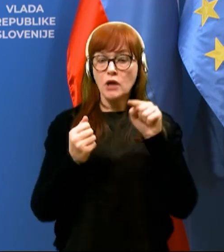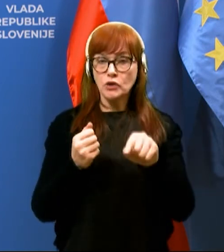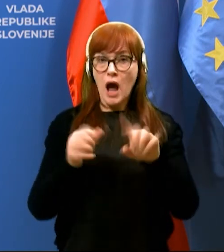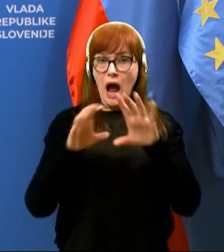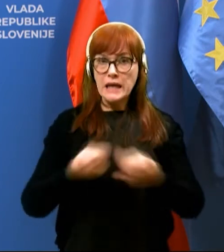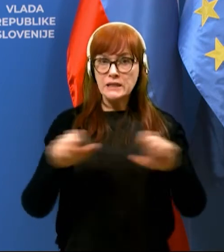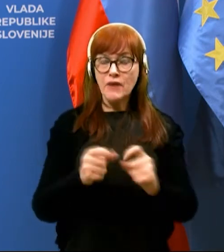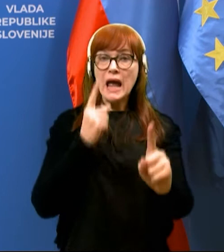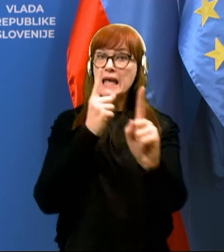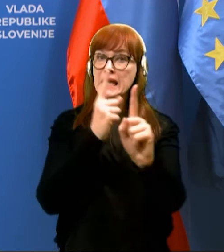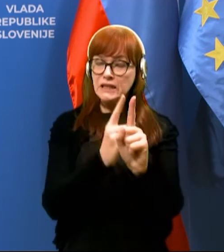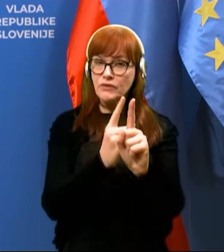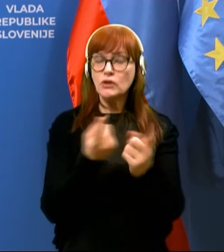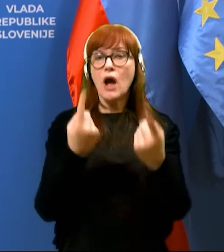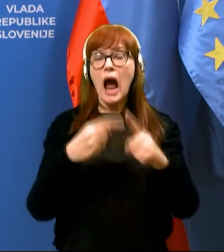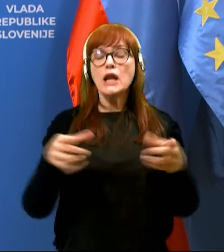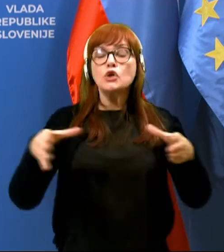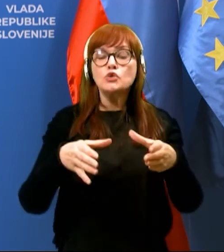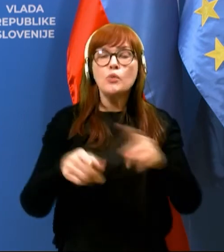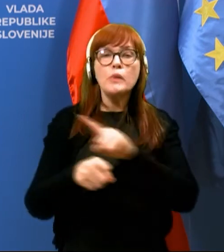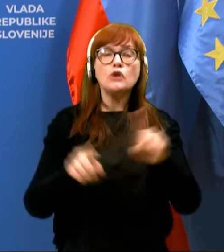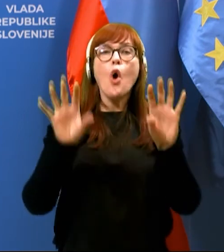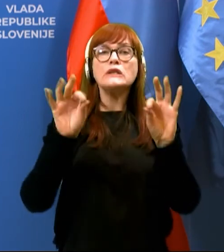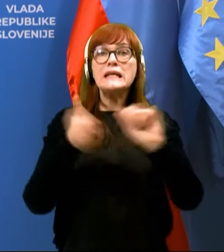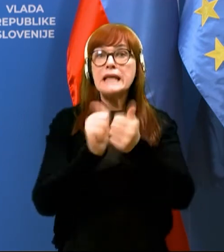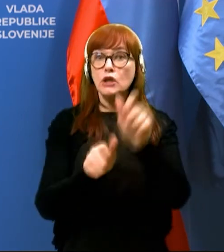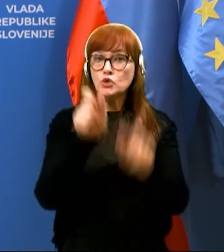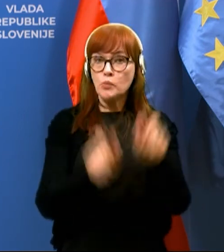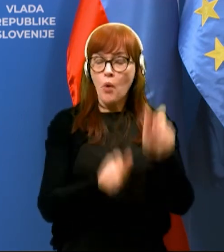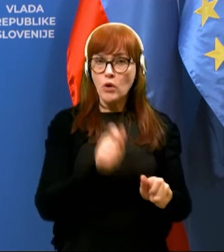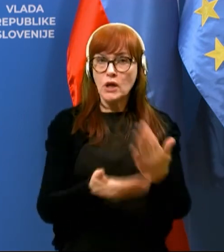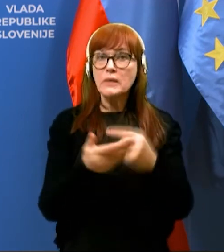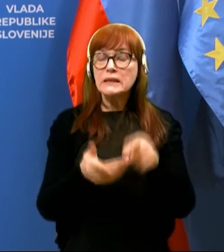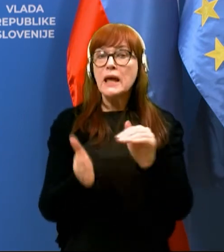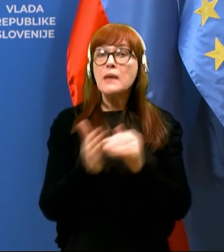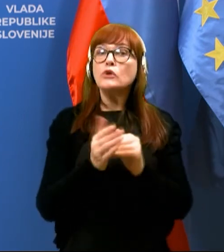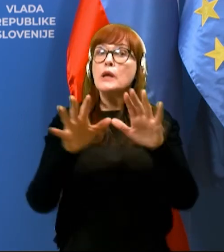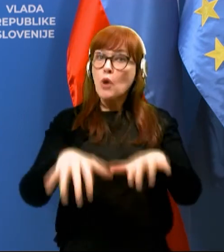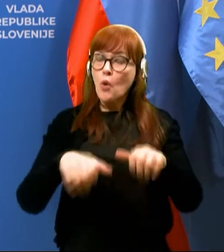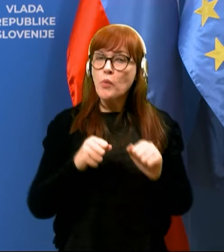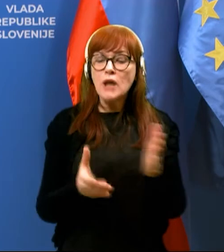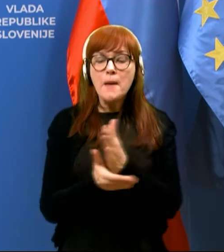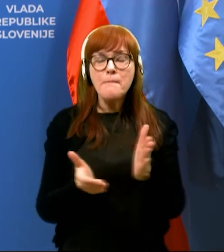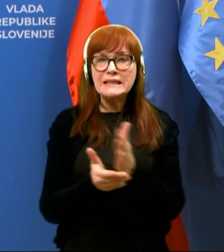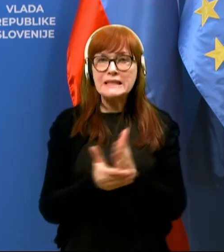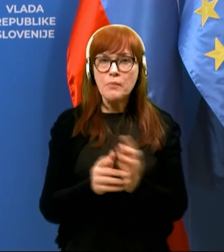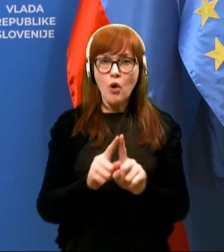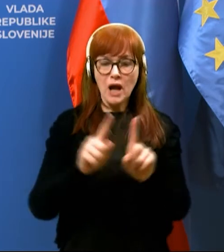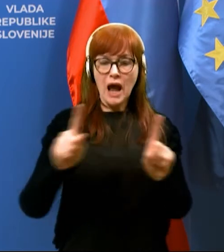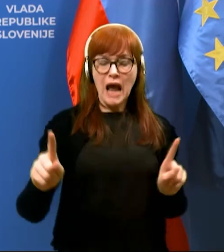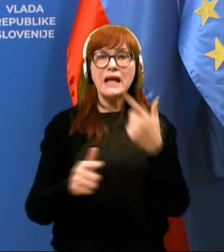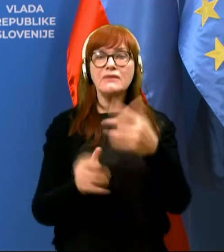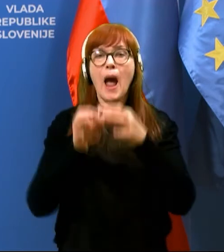individualno oziroma v skupini do deset športnikov, seveda je treba pri tem upoštevati med sebojno razdaljo dva